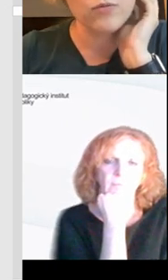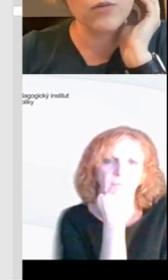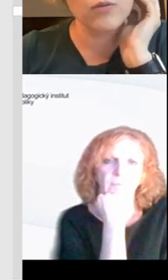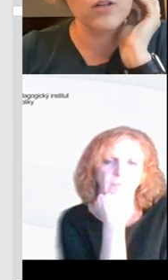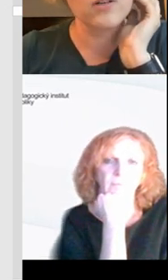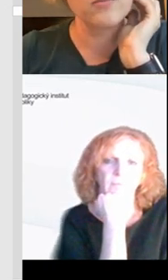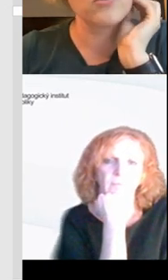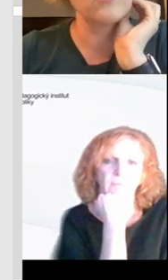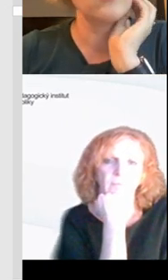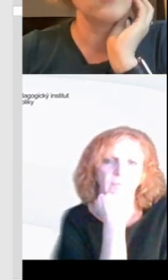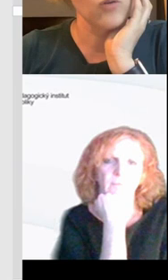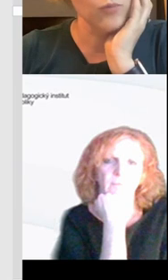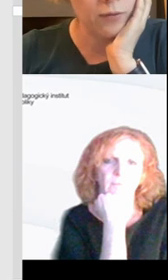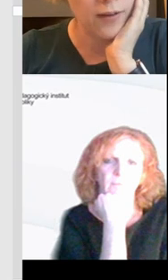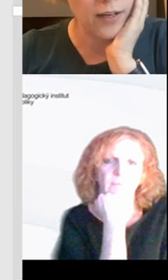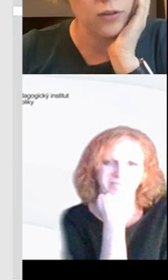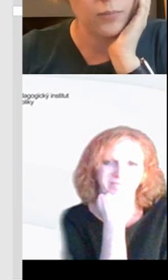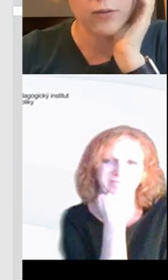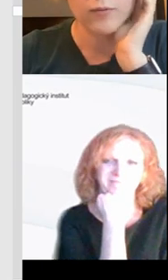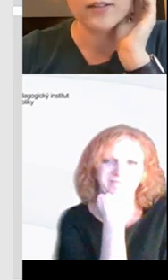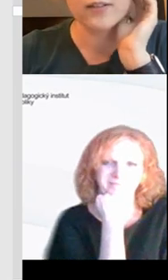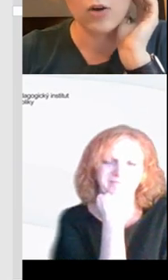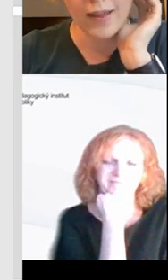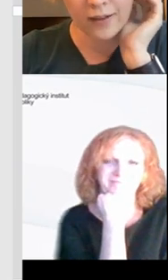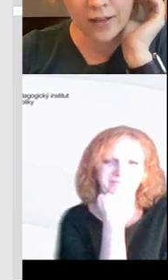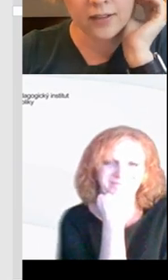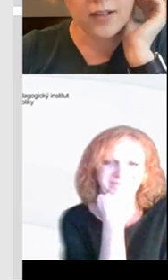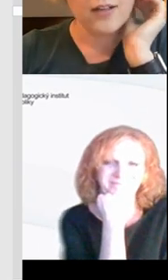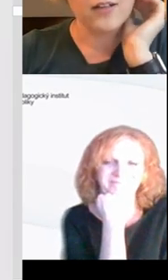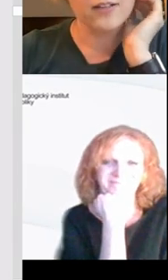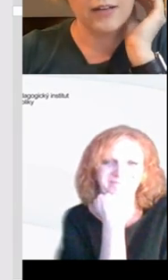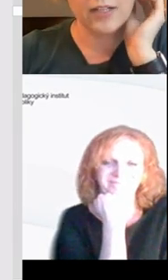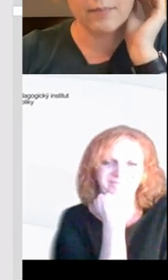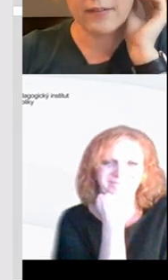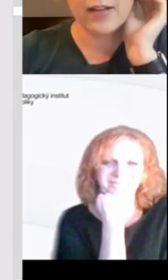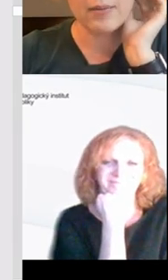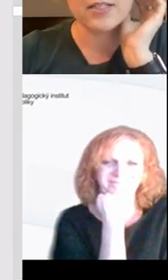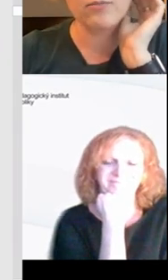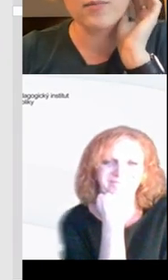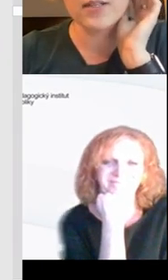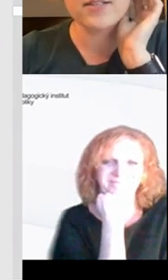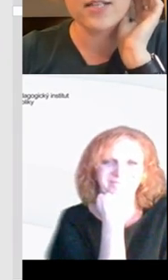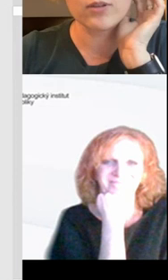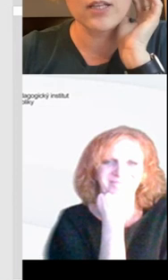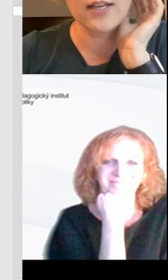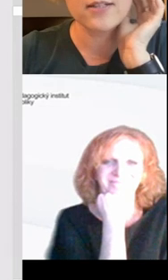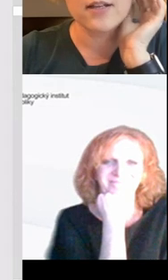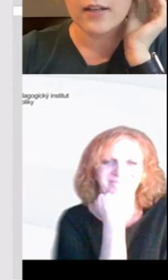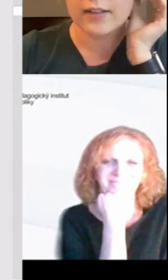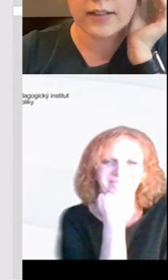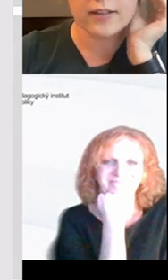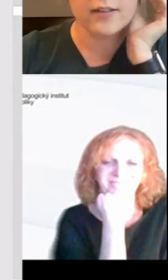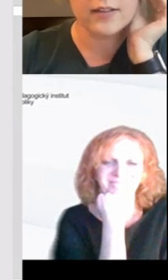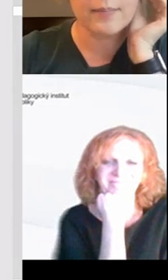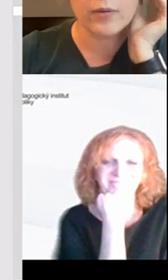panáčky můžou upravovat, opravovat, oblékat, dávat jim barvy a pak samozřejmě ten samotný